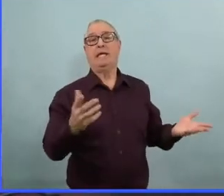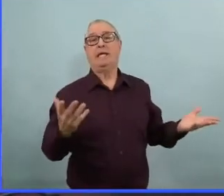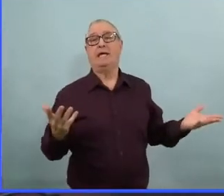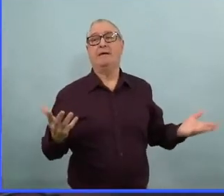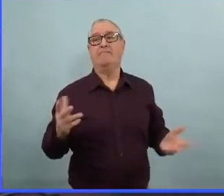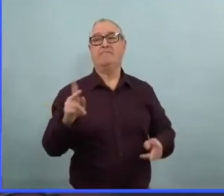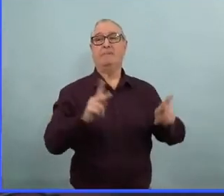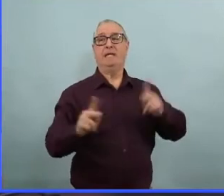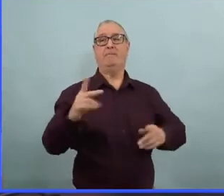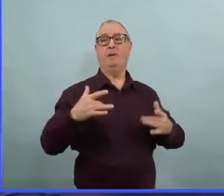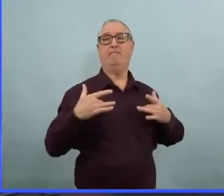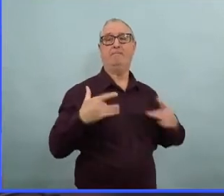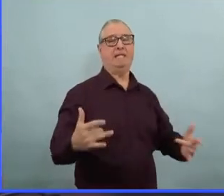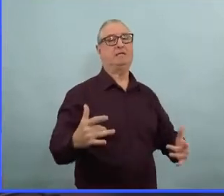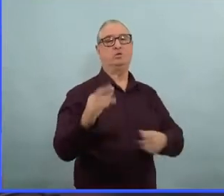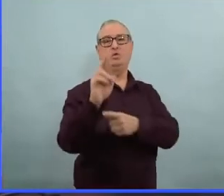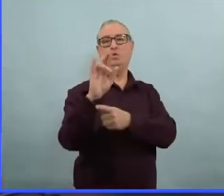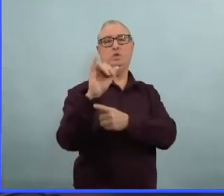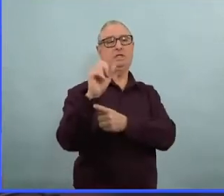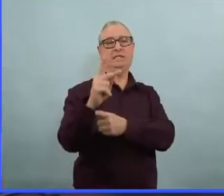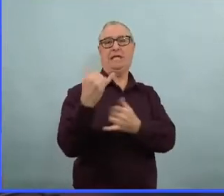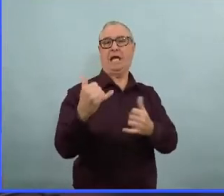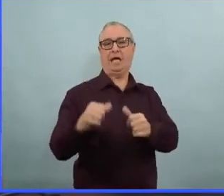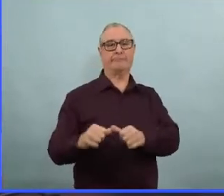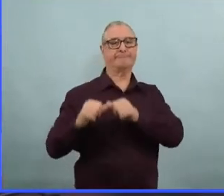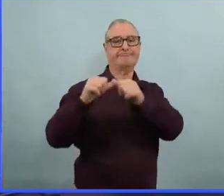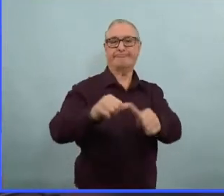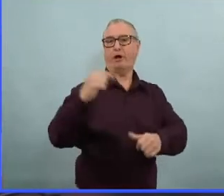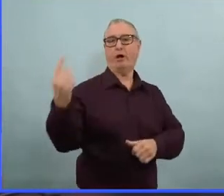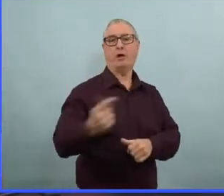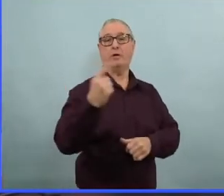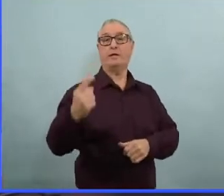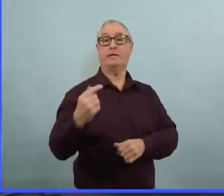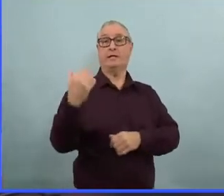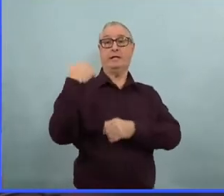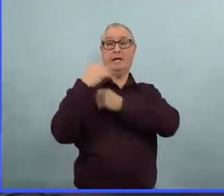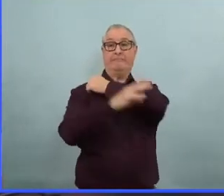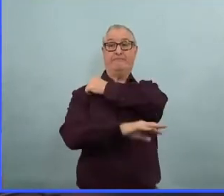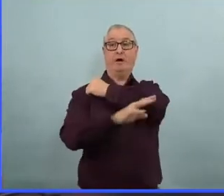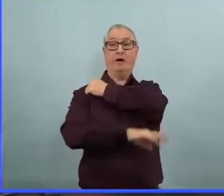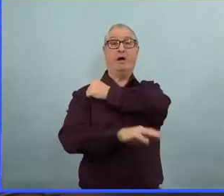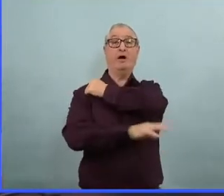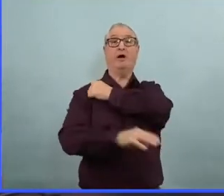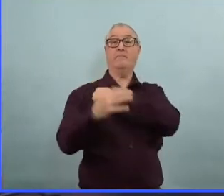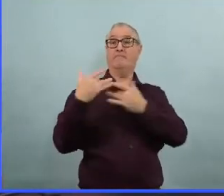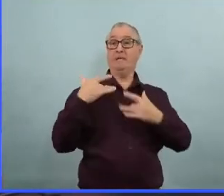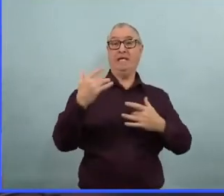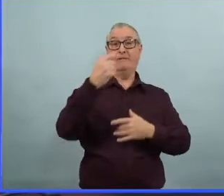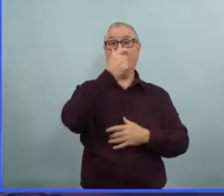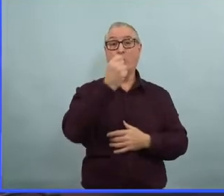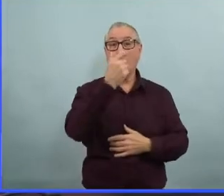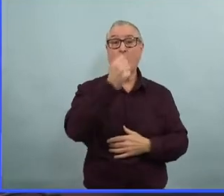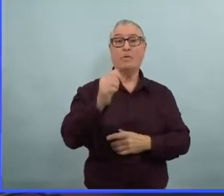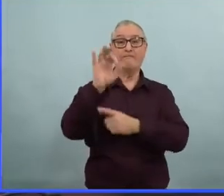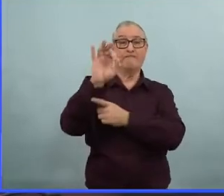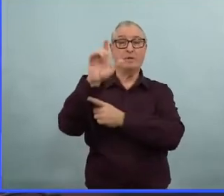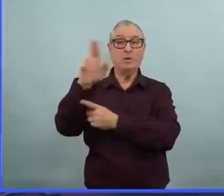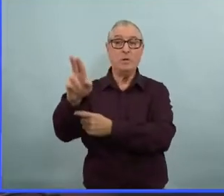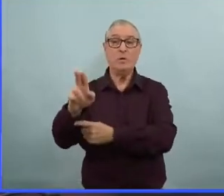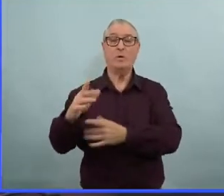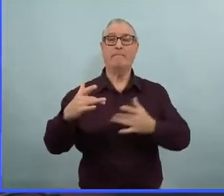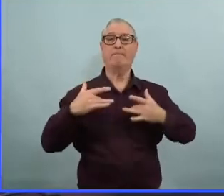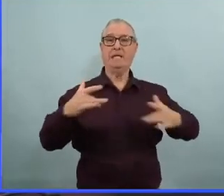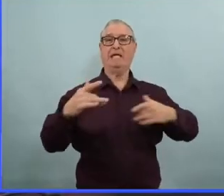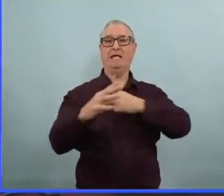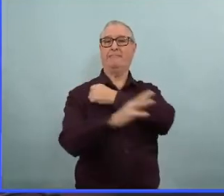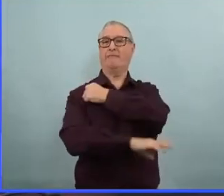On ne pas ce que la COVID va nous réserver encore. Donc, les gens qui vivent dans ces situations-là, malheureusement, c'est certain qu'ils ont un risque